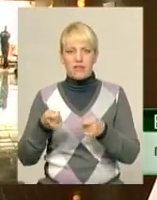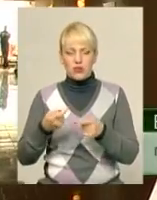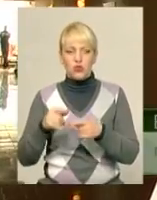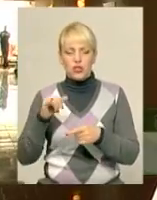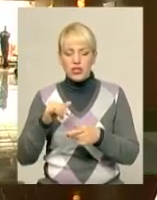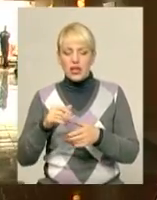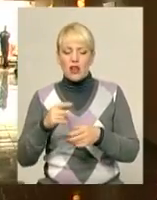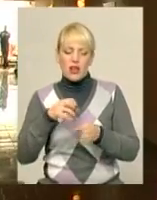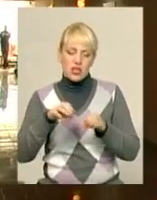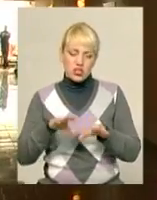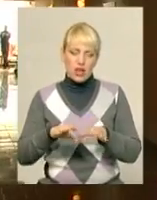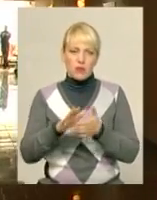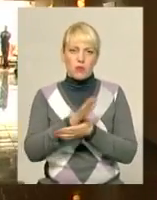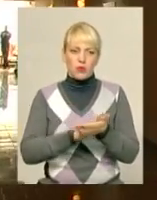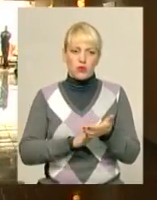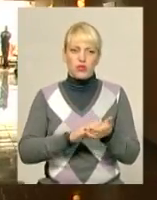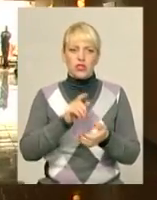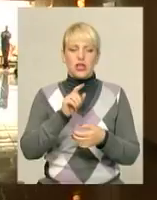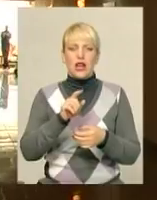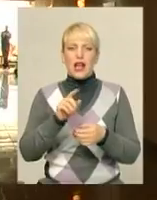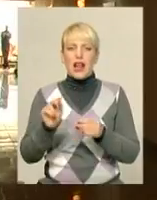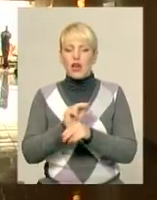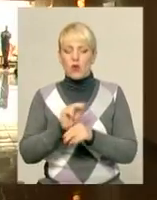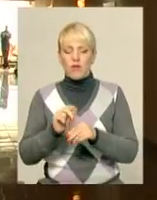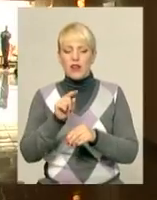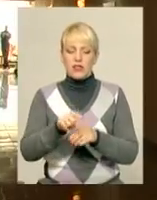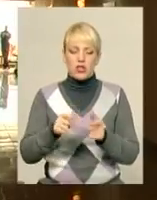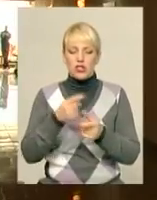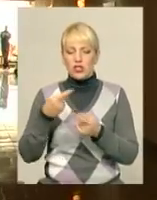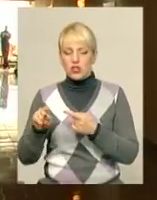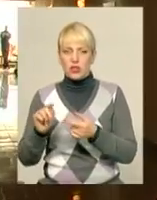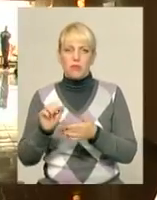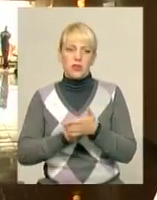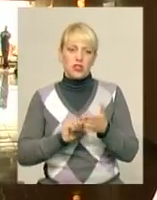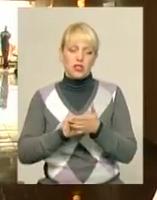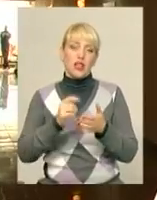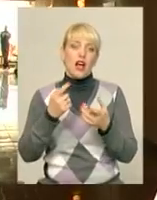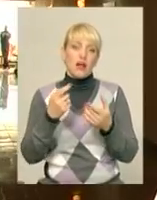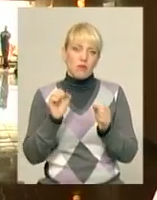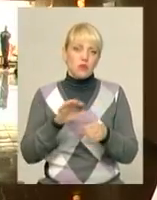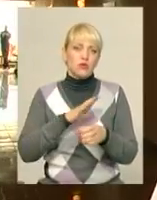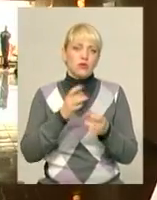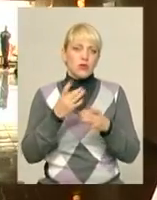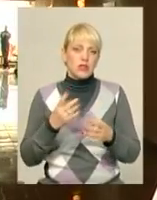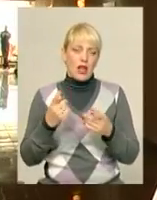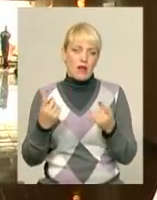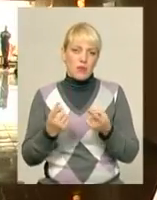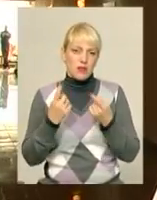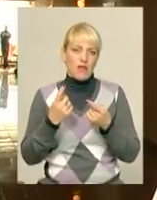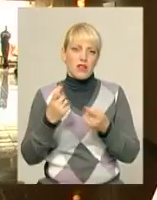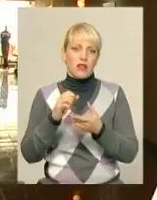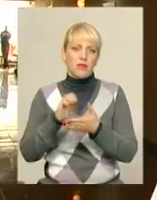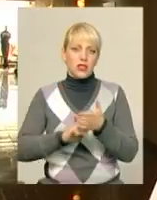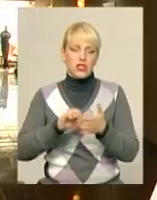його лікування з тієї чи іншої причини. А причина, відверто сказати, така банальна відсутність коштів. Продовження